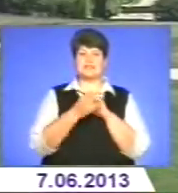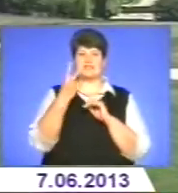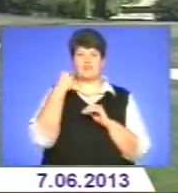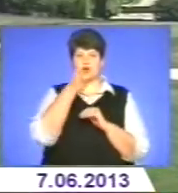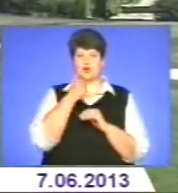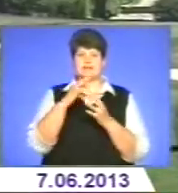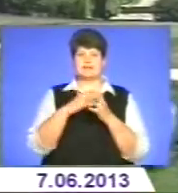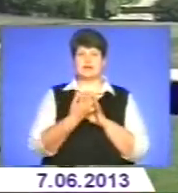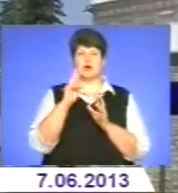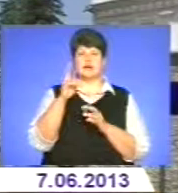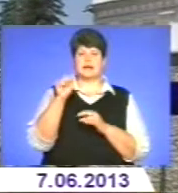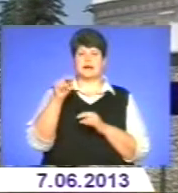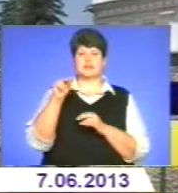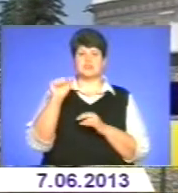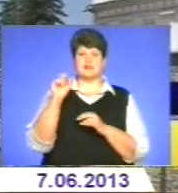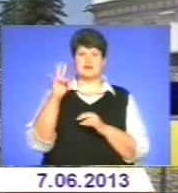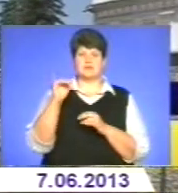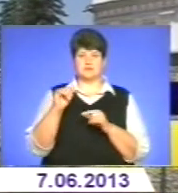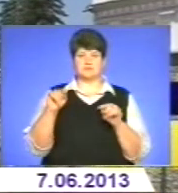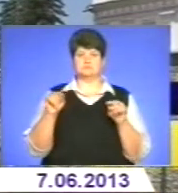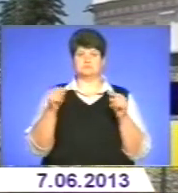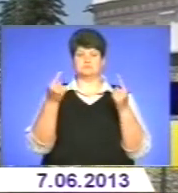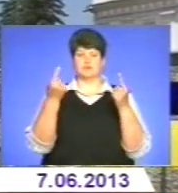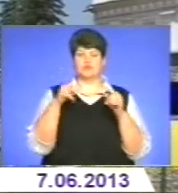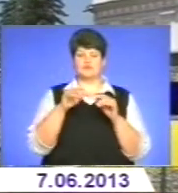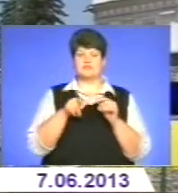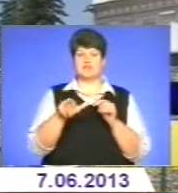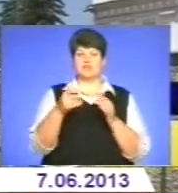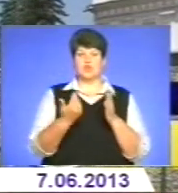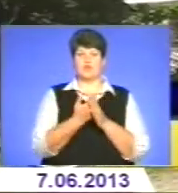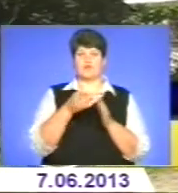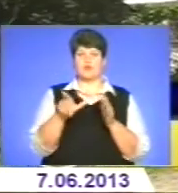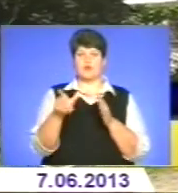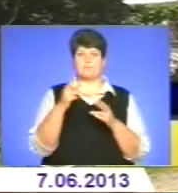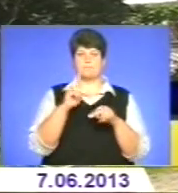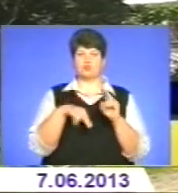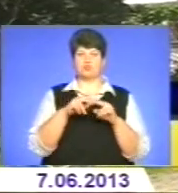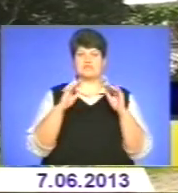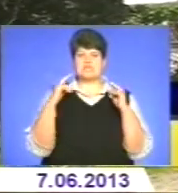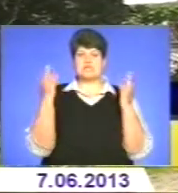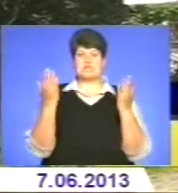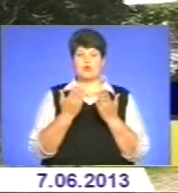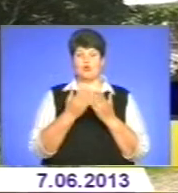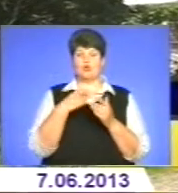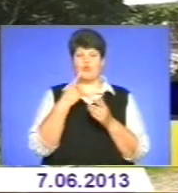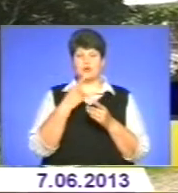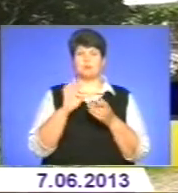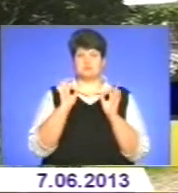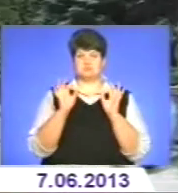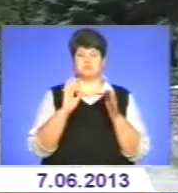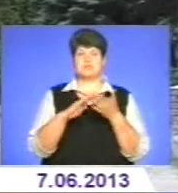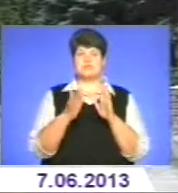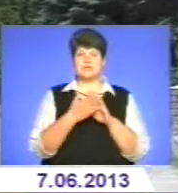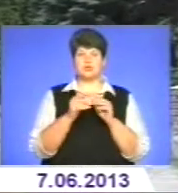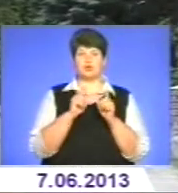село Качанівка відродилося, кажуть місцеві жителі. Тут стелили нові дороги, будують стадіон. Відзначив належний стан об'єктів соціально